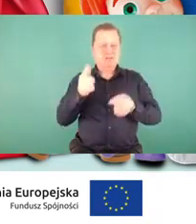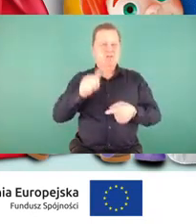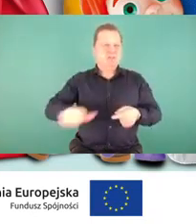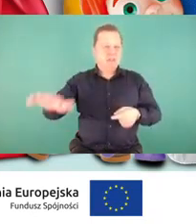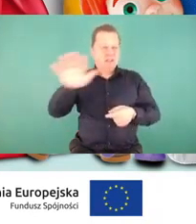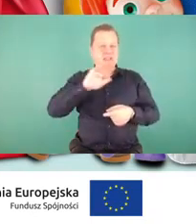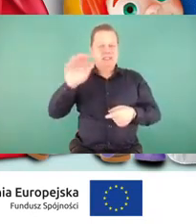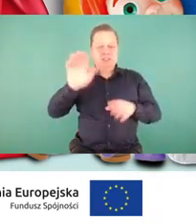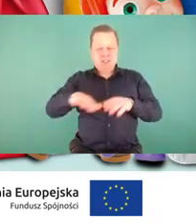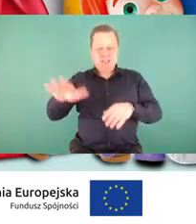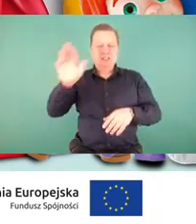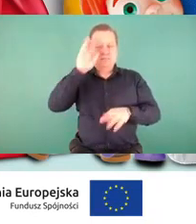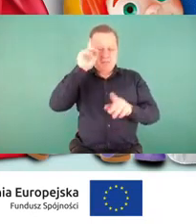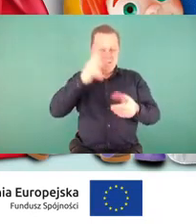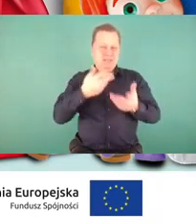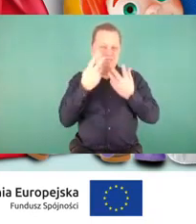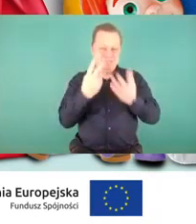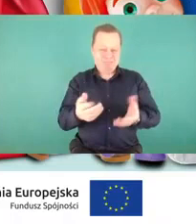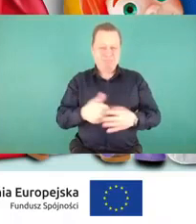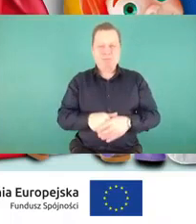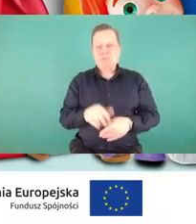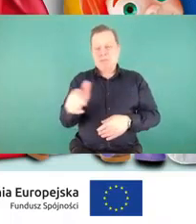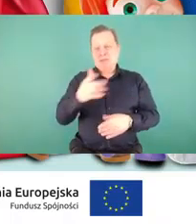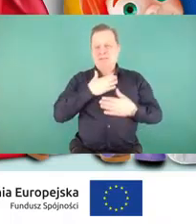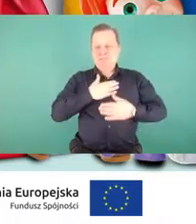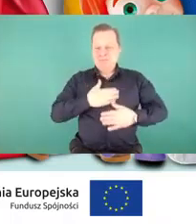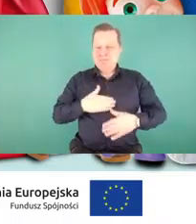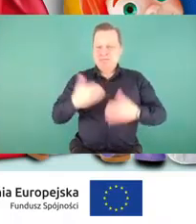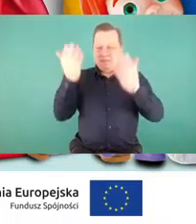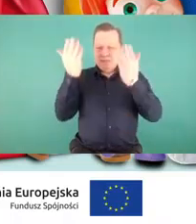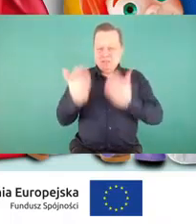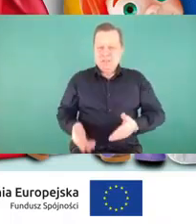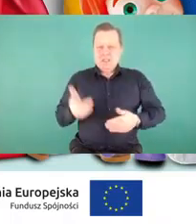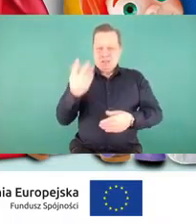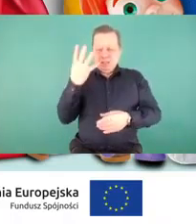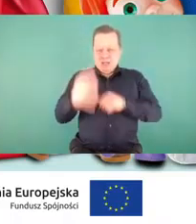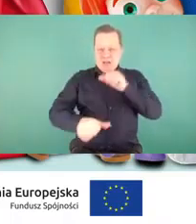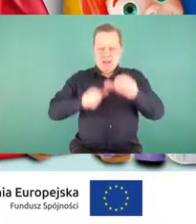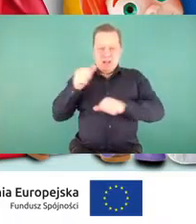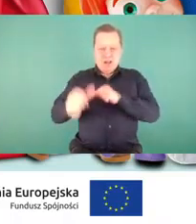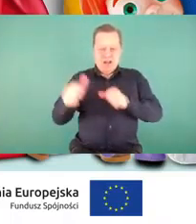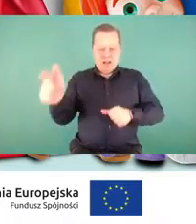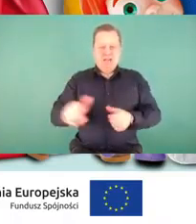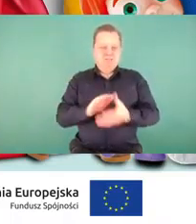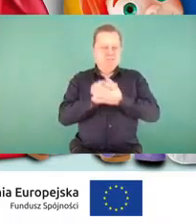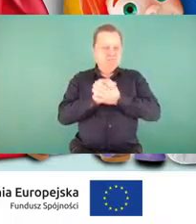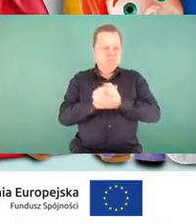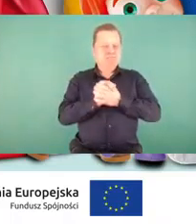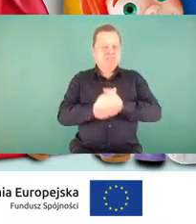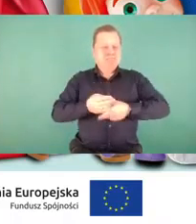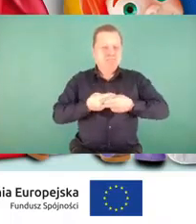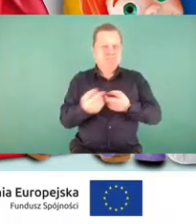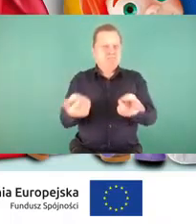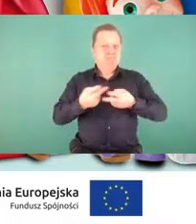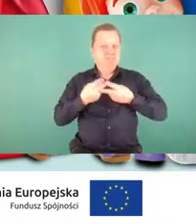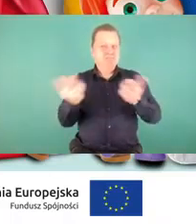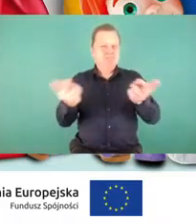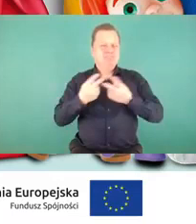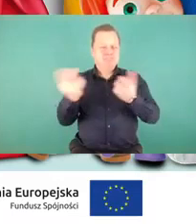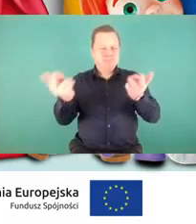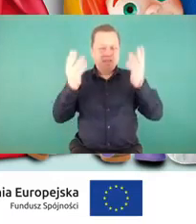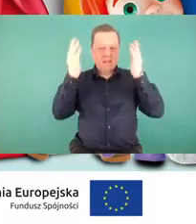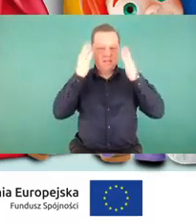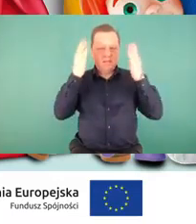w Polsce. Nasz sympatyczny bohater od czterech lat w przyjazny sposób przekazuje wiedzę dotyczącą